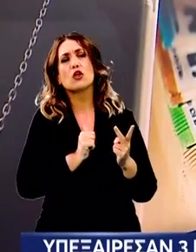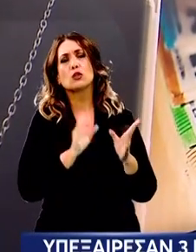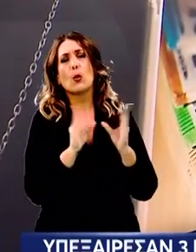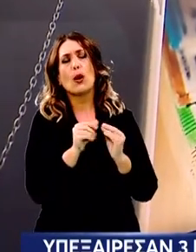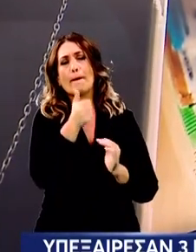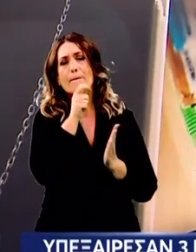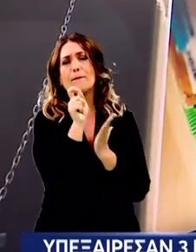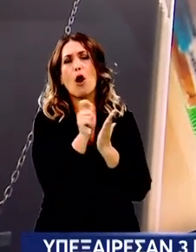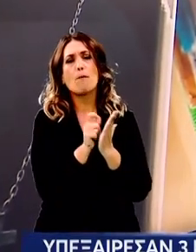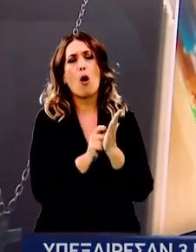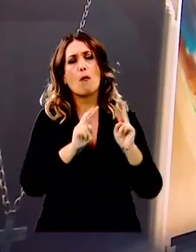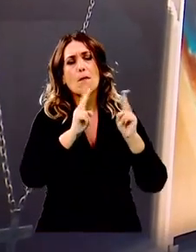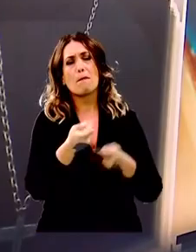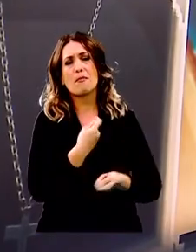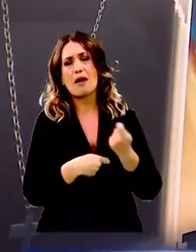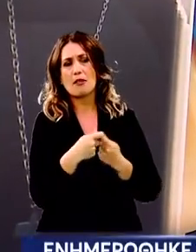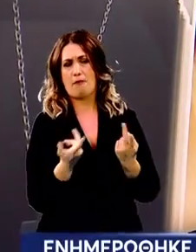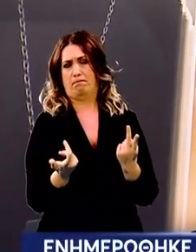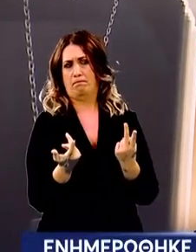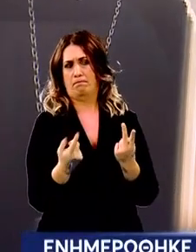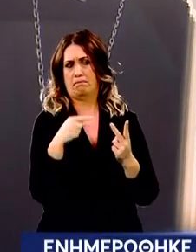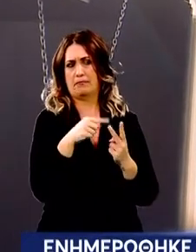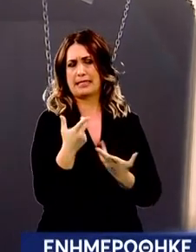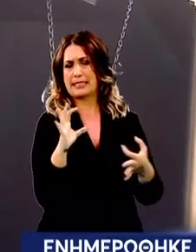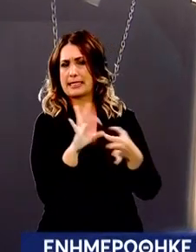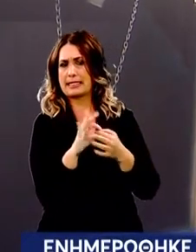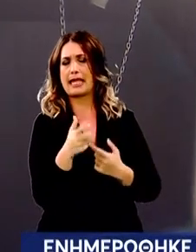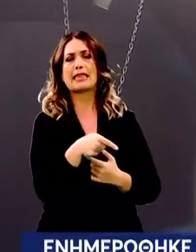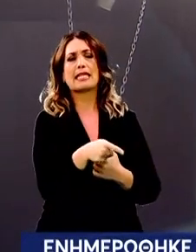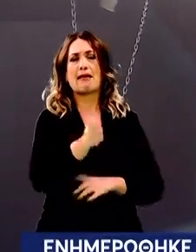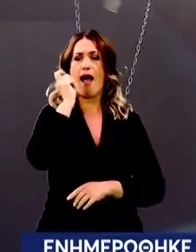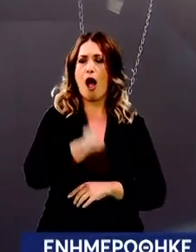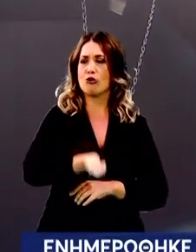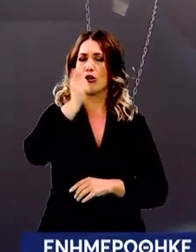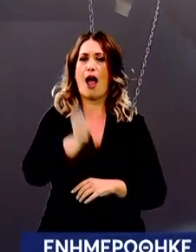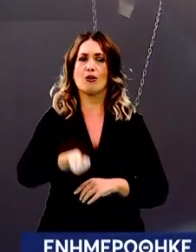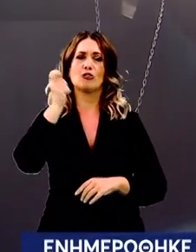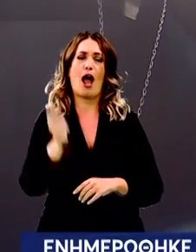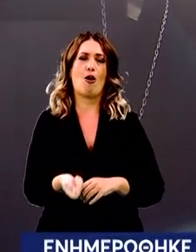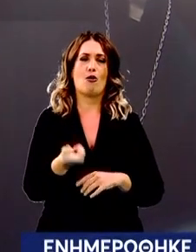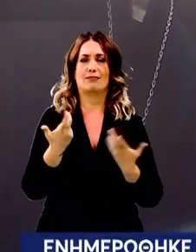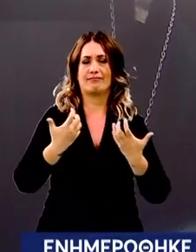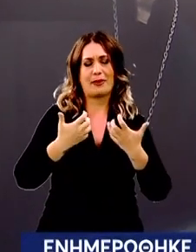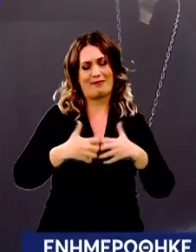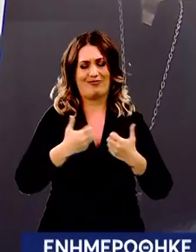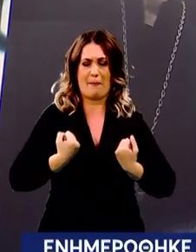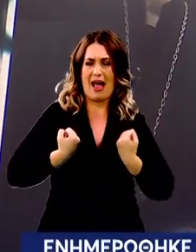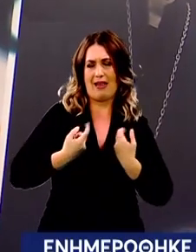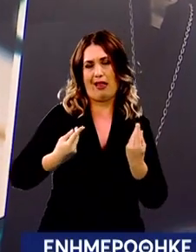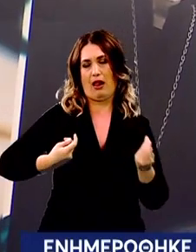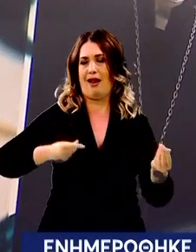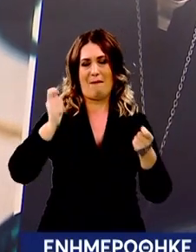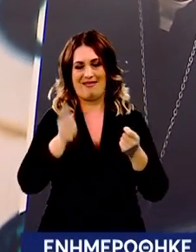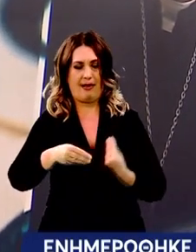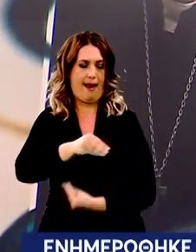φανταστεί κανένας ότι συνδυάζεται με την αγοραπολισία τυχερών δελτίων προκειμένου να ξεπλένονται χρήματα ένας από τους κατηγορούμενους